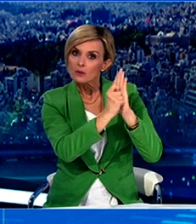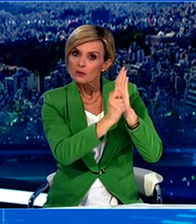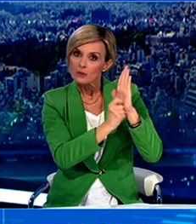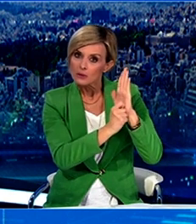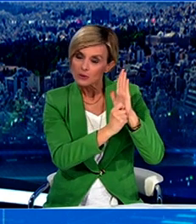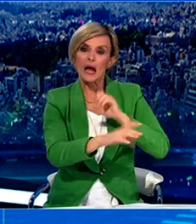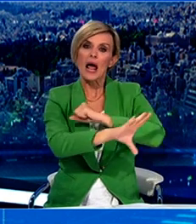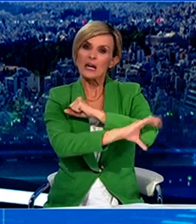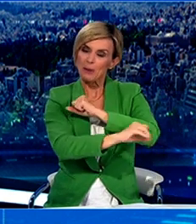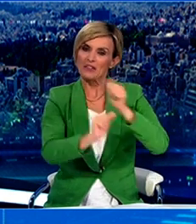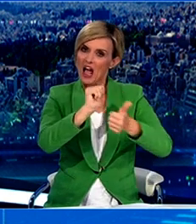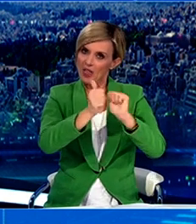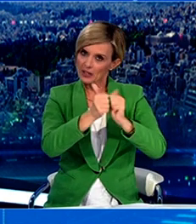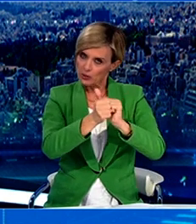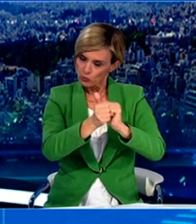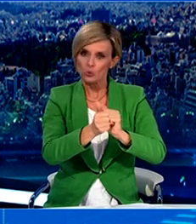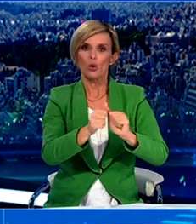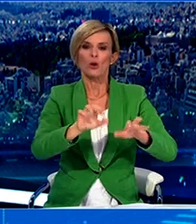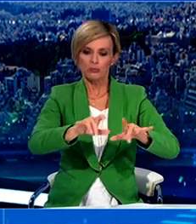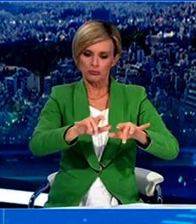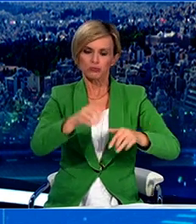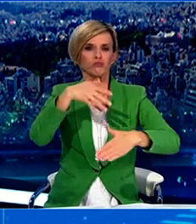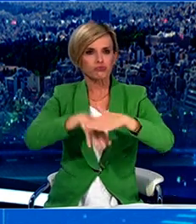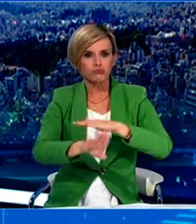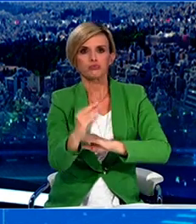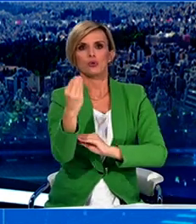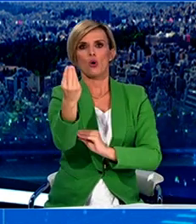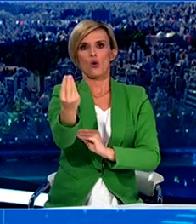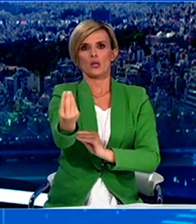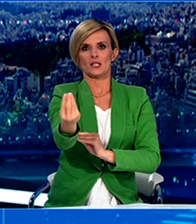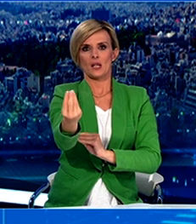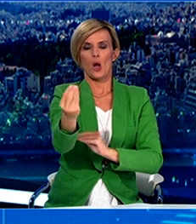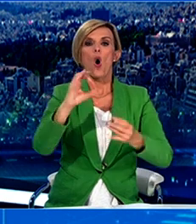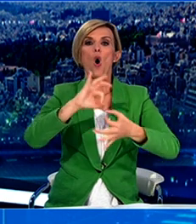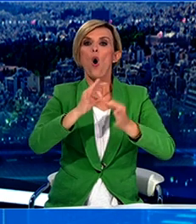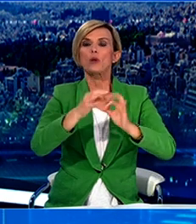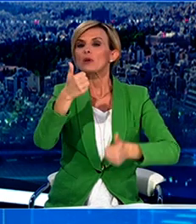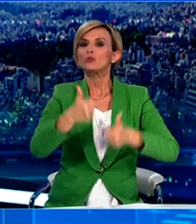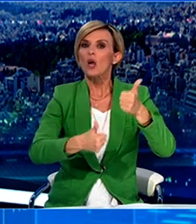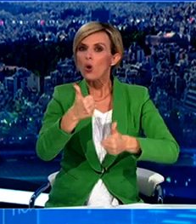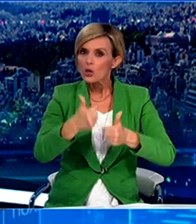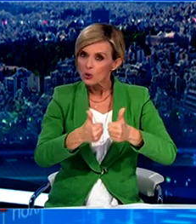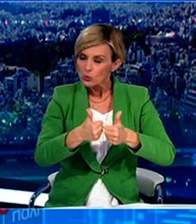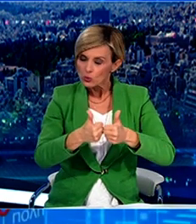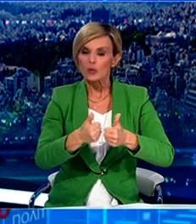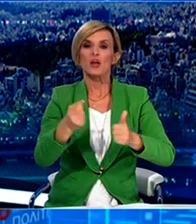εκδώσει η Γενική Γραμματεία Αθλητισμού για την προετοιμασία τους για τους Ολυμπιακούς και Παροολυμπιακούς Αγώνες το 2021.